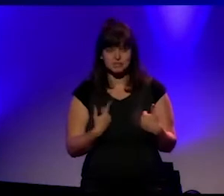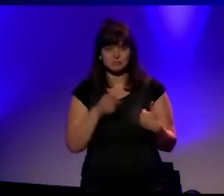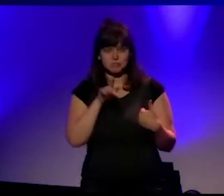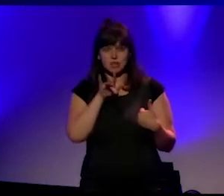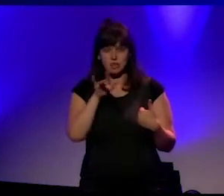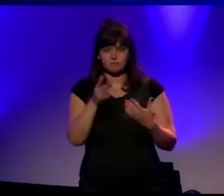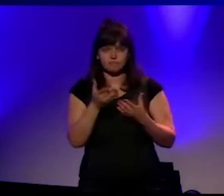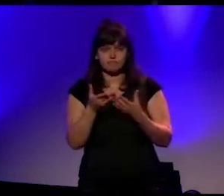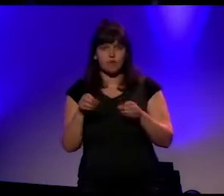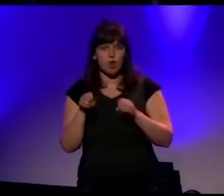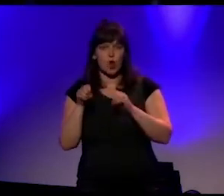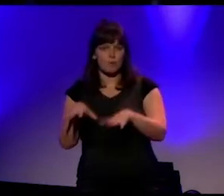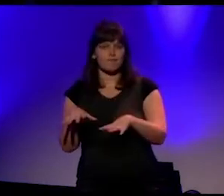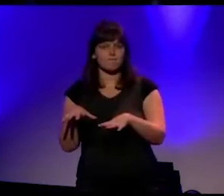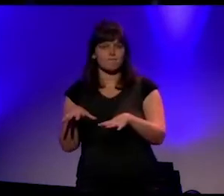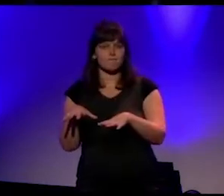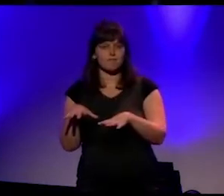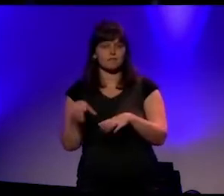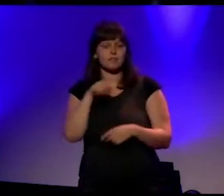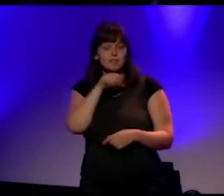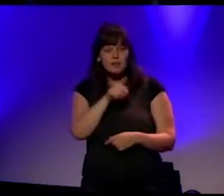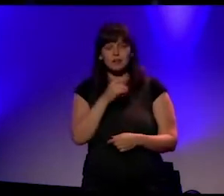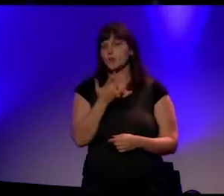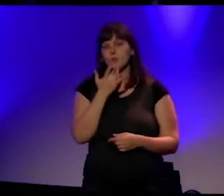op te geven. En dat wil ik niet zien.